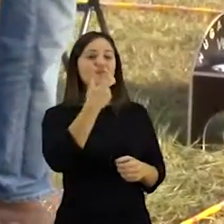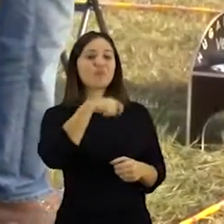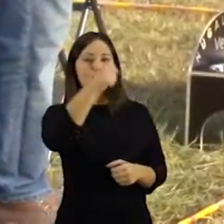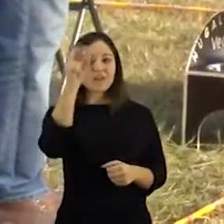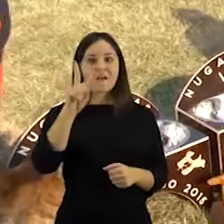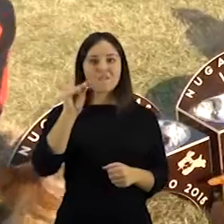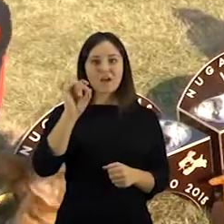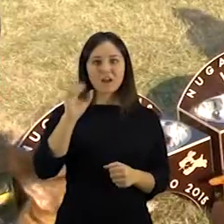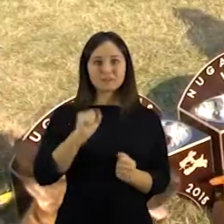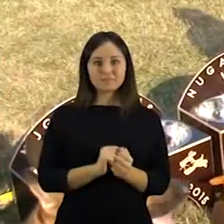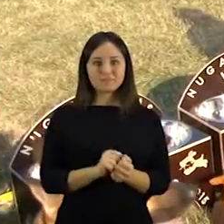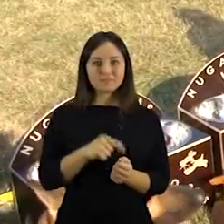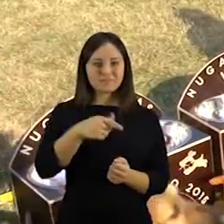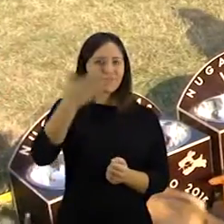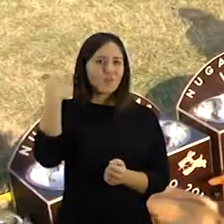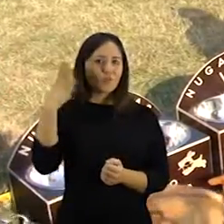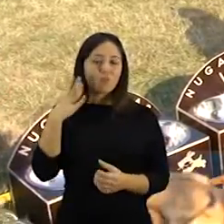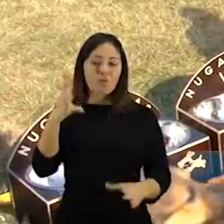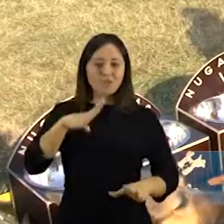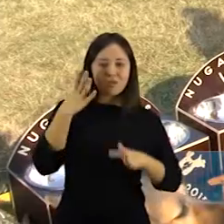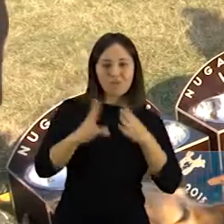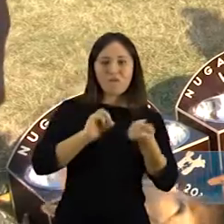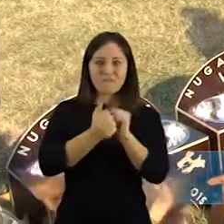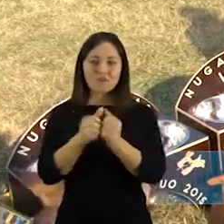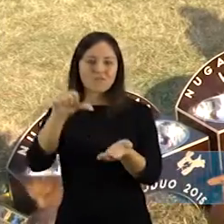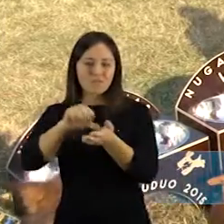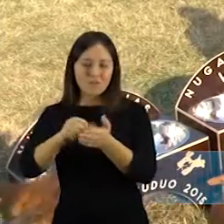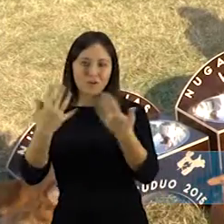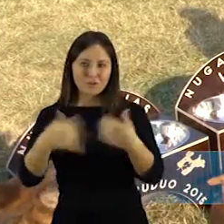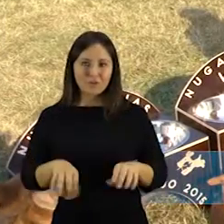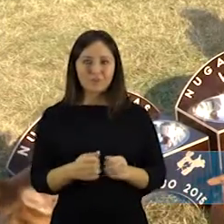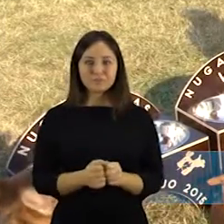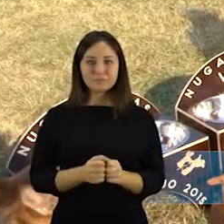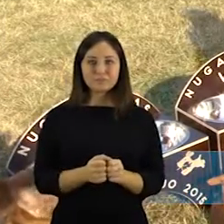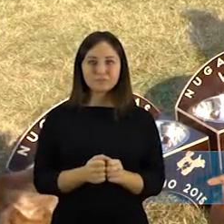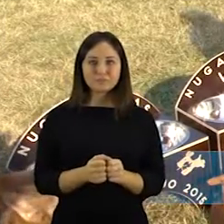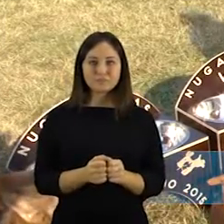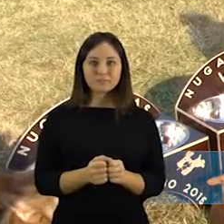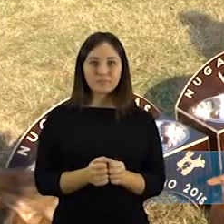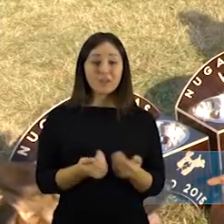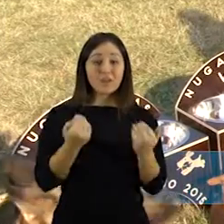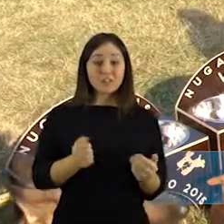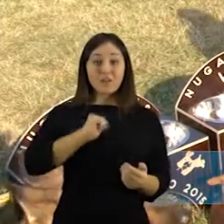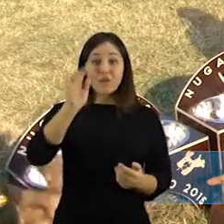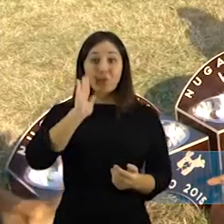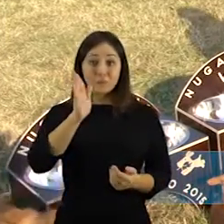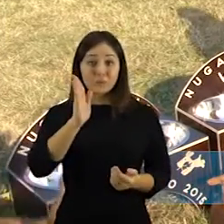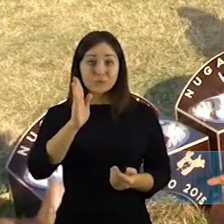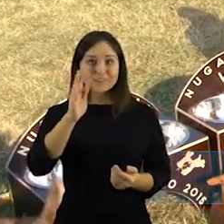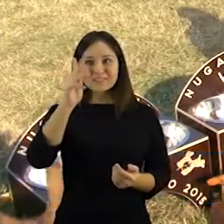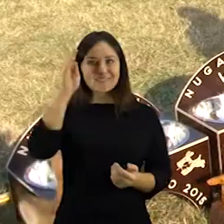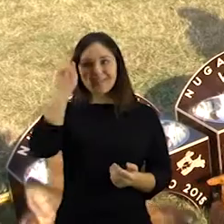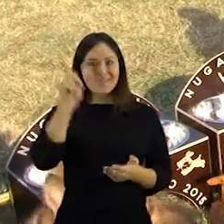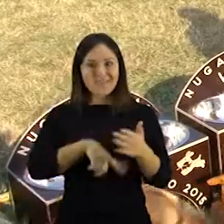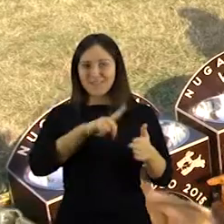veislės vega. Mūsų kalytė dalyvauja kursingo bėgimuose ir yra treniruota tam. Nu, kaip sakyt, tik aš nesitikėjau, kad nei taip gerai